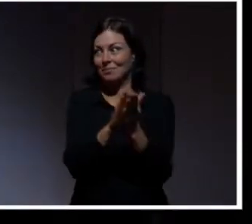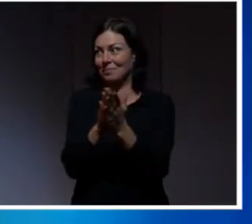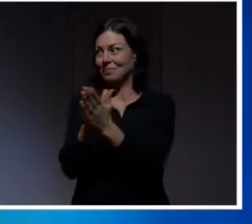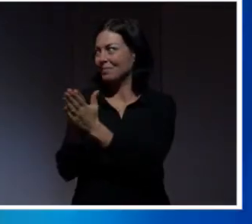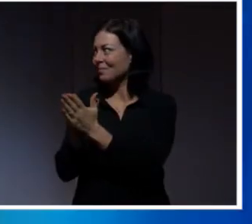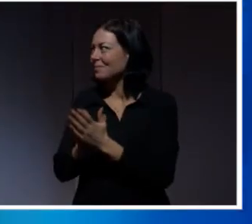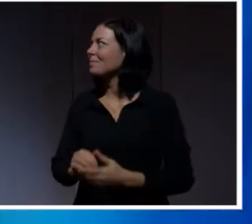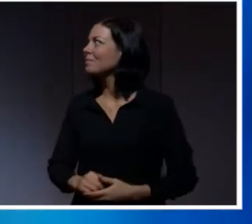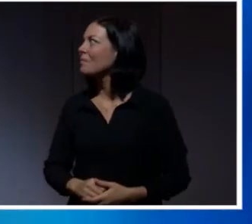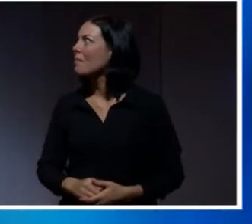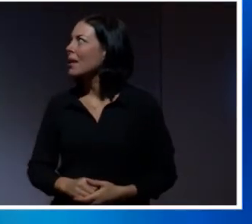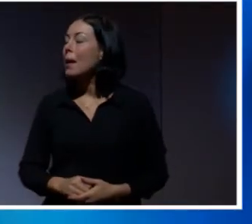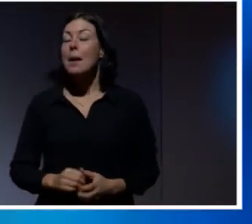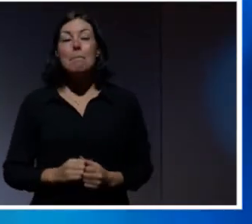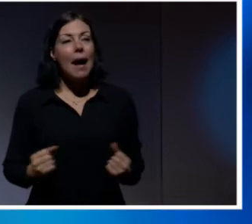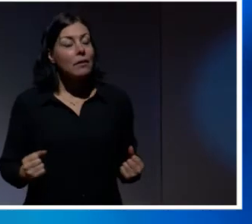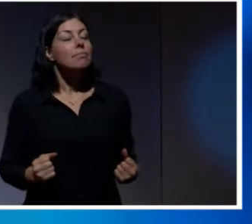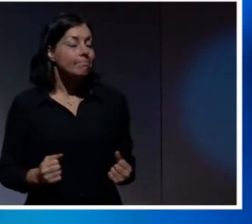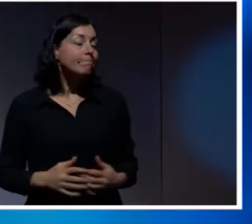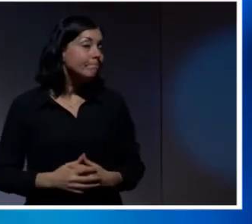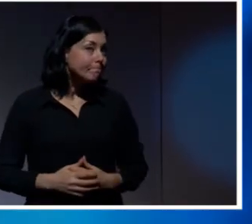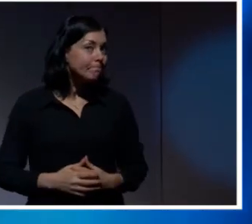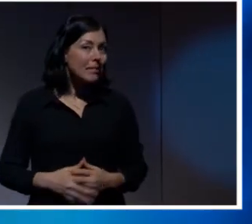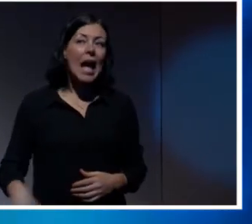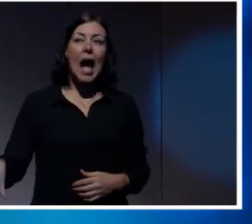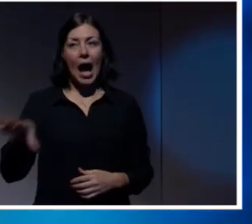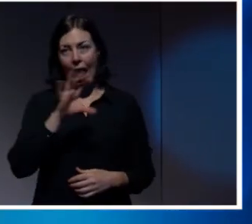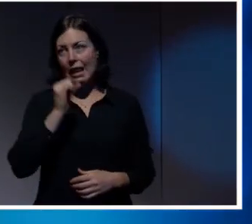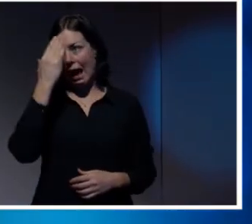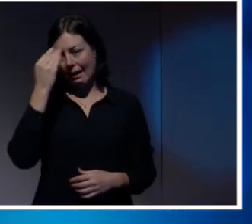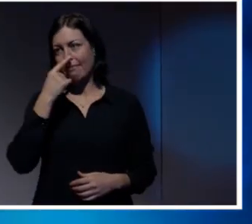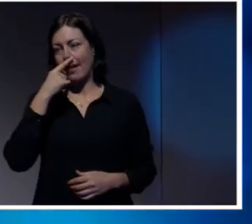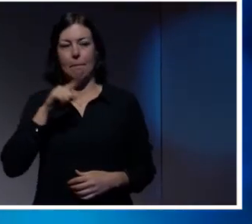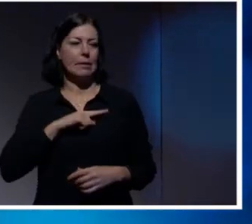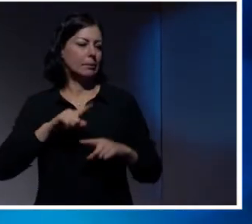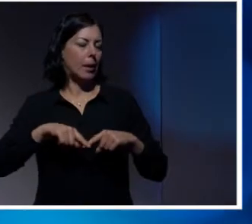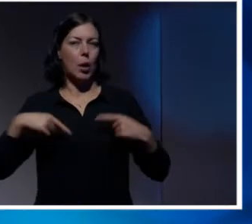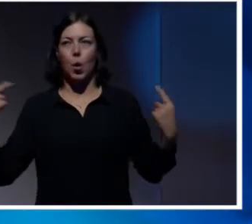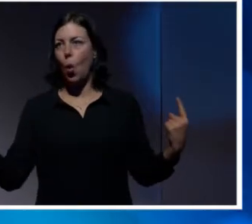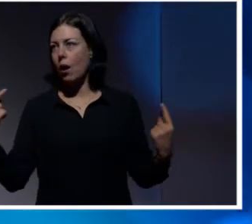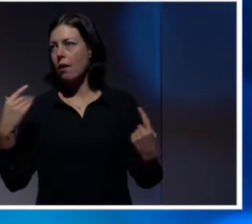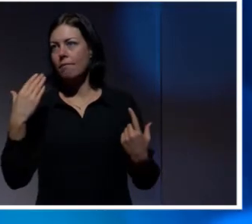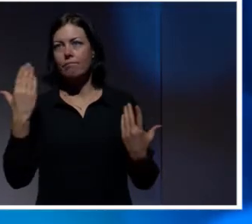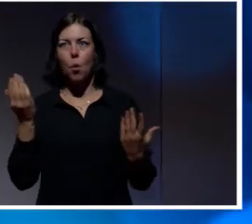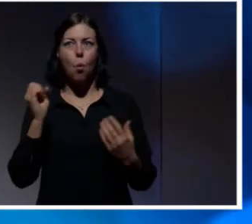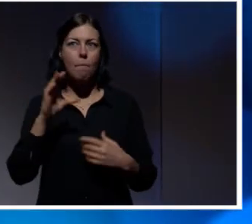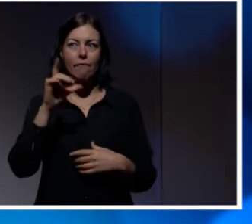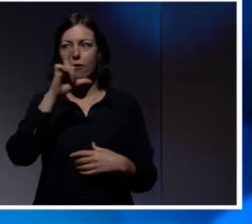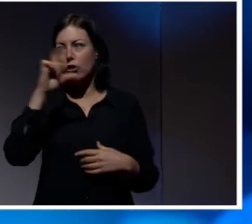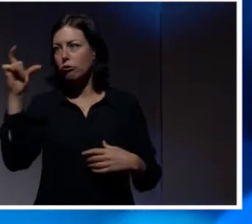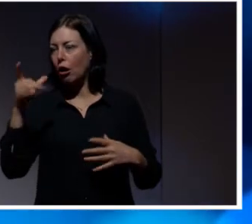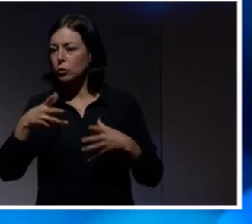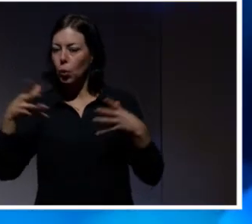Men som sagt, alla kan drabbas oavsett storlek. Och det är ganska skönt att veta att brottslingarna